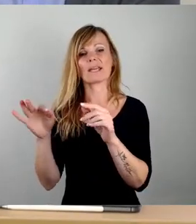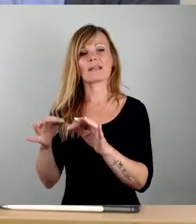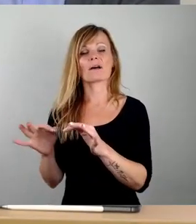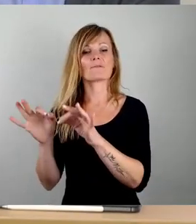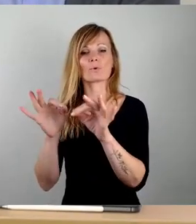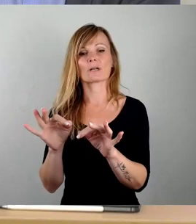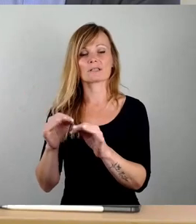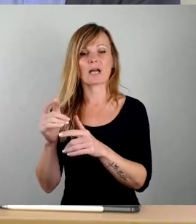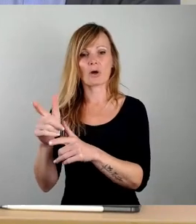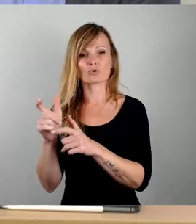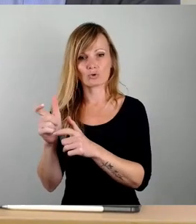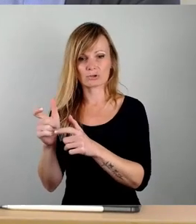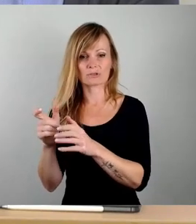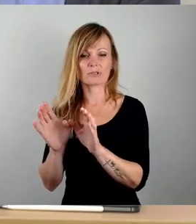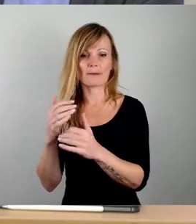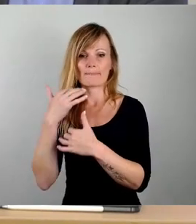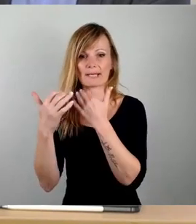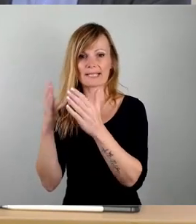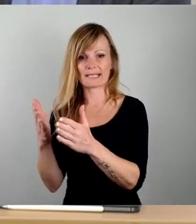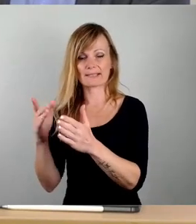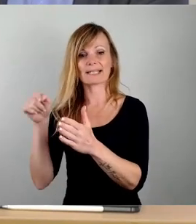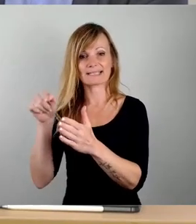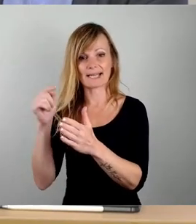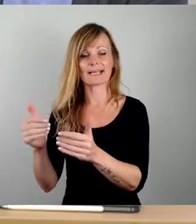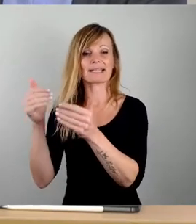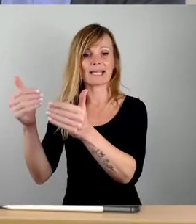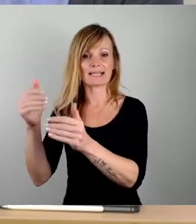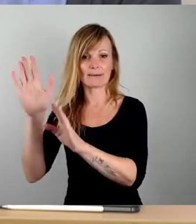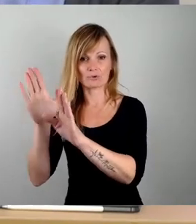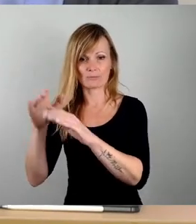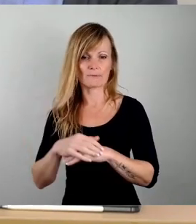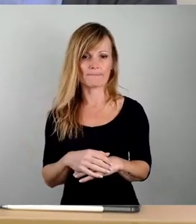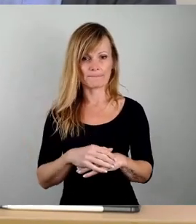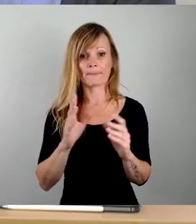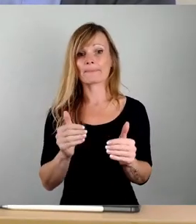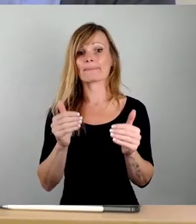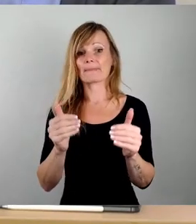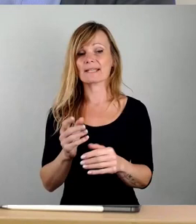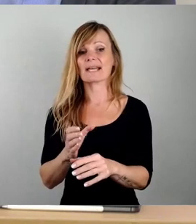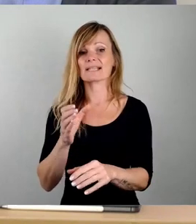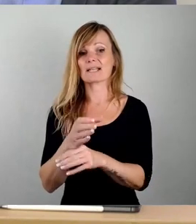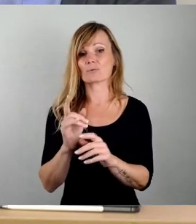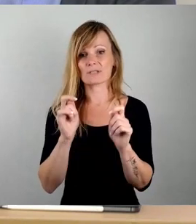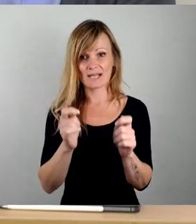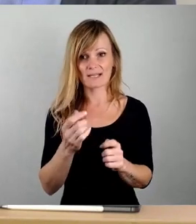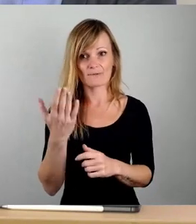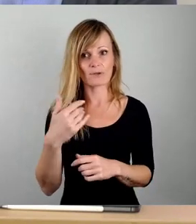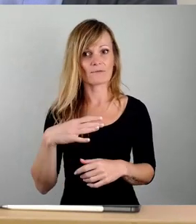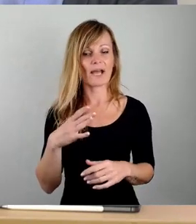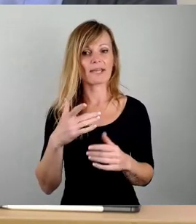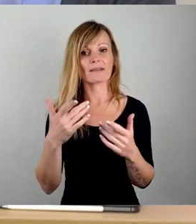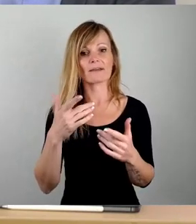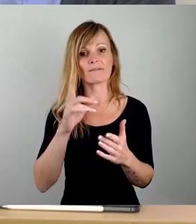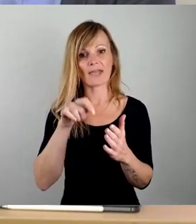abstimmen. Danach gibt es einen Ersetzungsantrag von Freien Wählern, Freien Bürgern und AfD